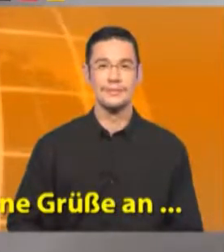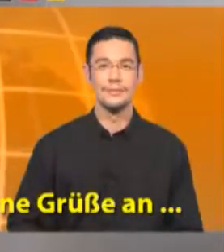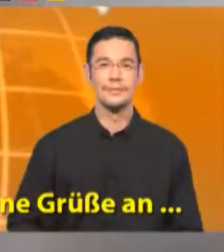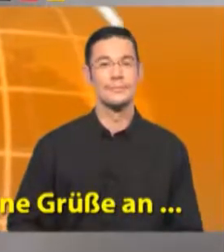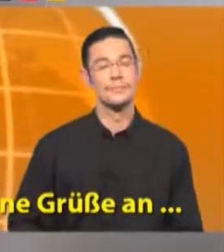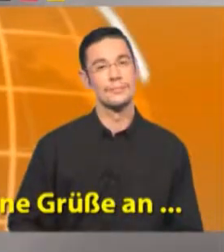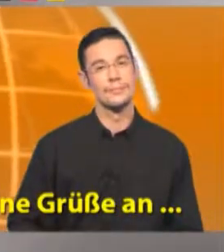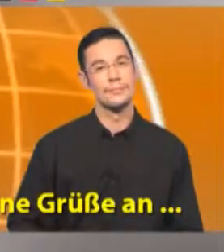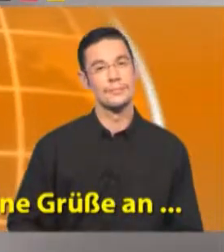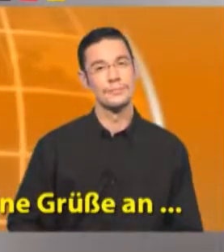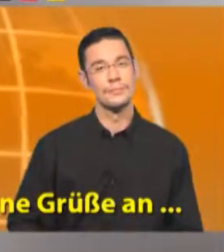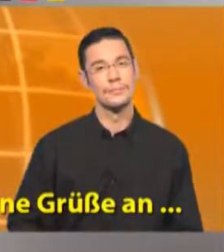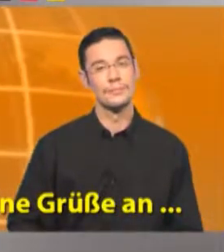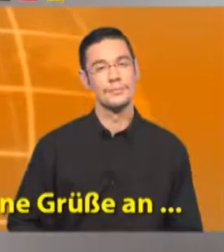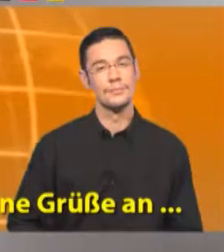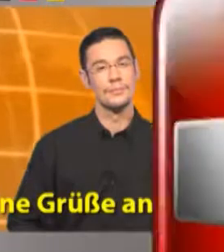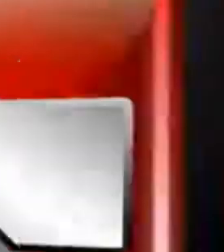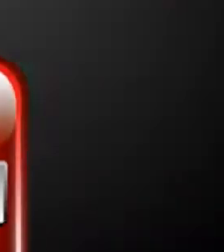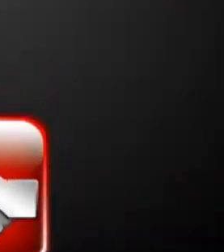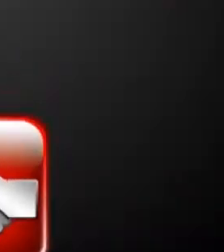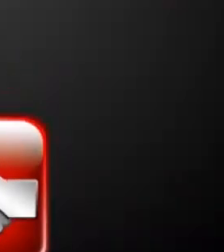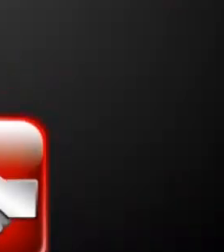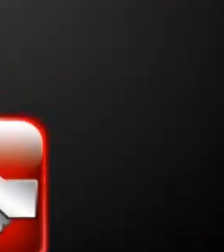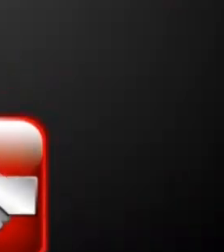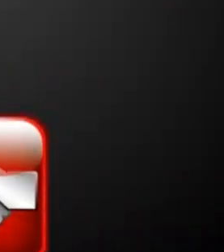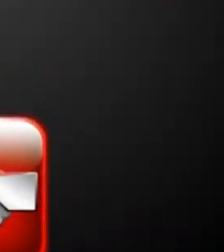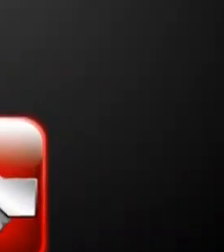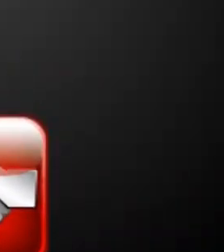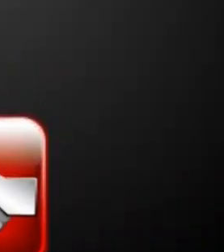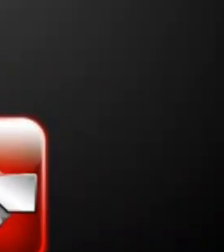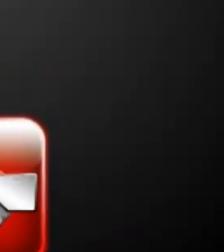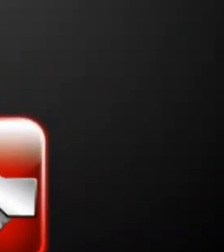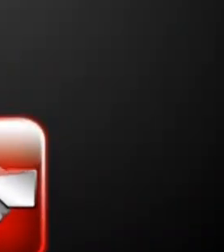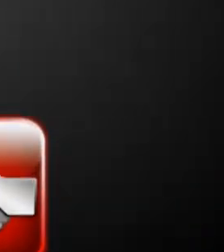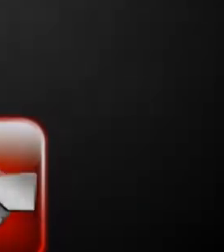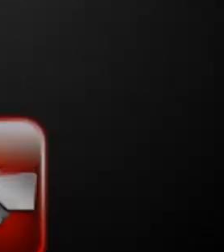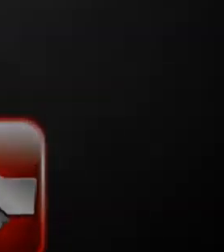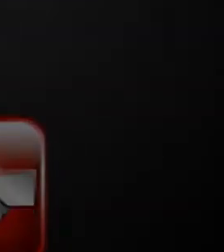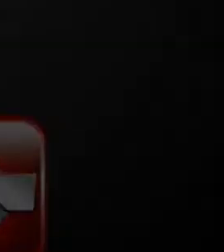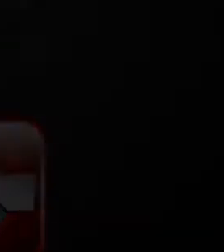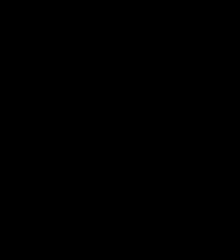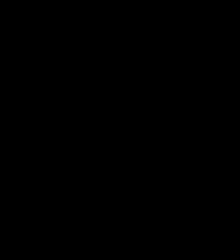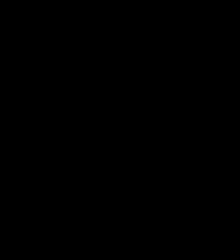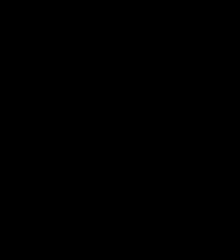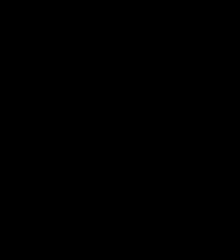Saluti a. Plasio. L Per affari. Vielen Dank.